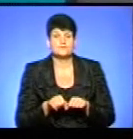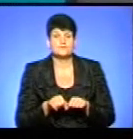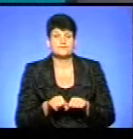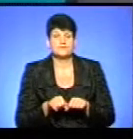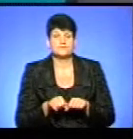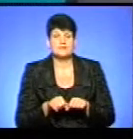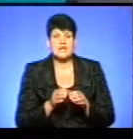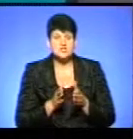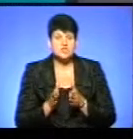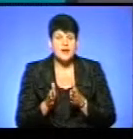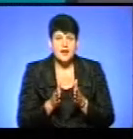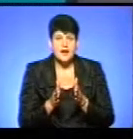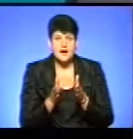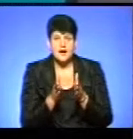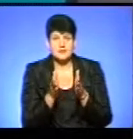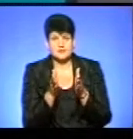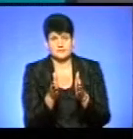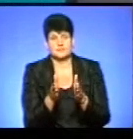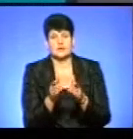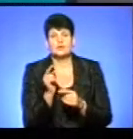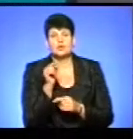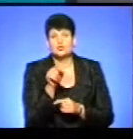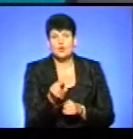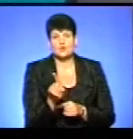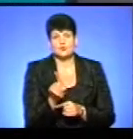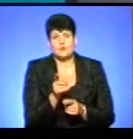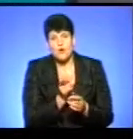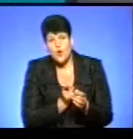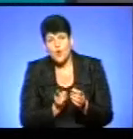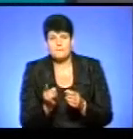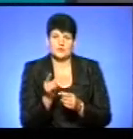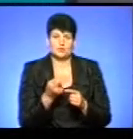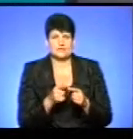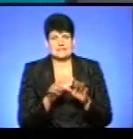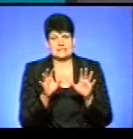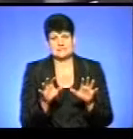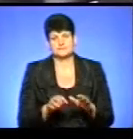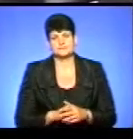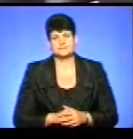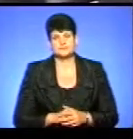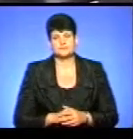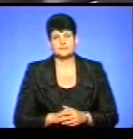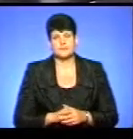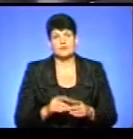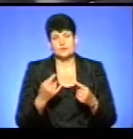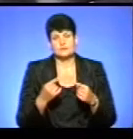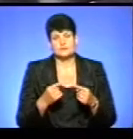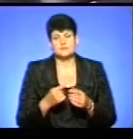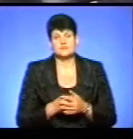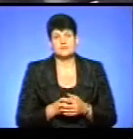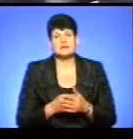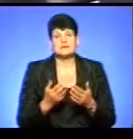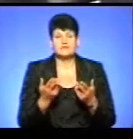собі шлях, така стежинка до того, щоб оминути цю заборону. Щоб якось трактувати такий закон з різних боків.